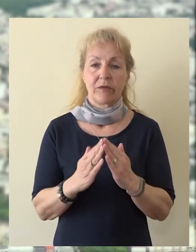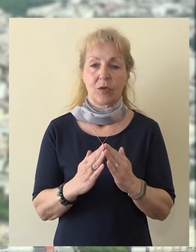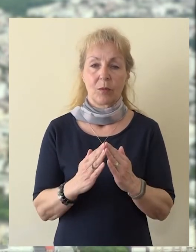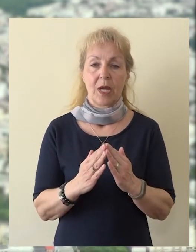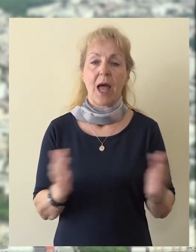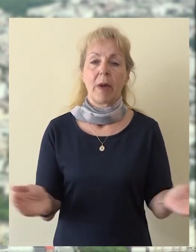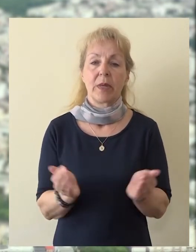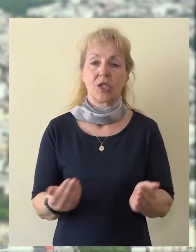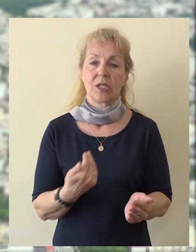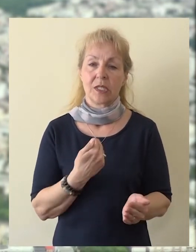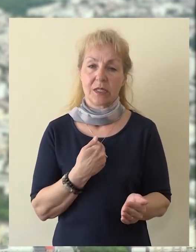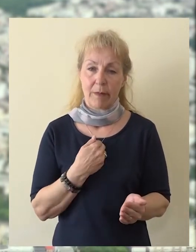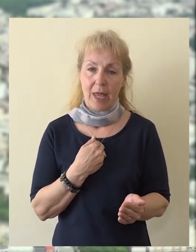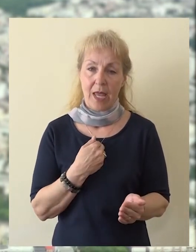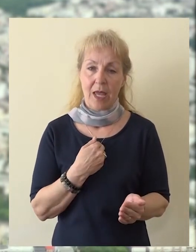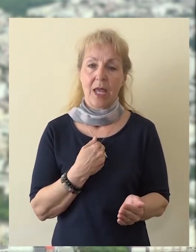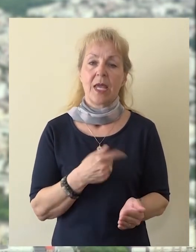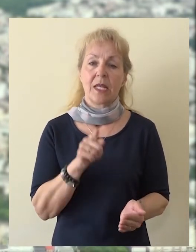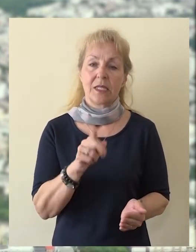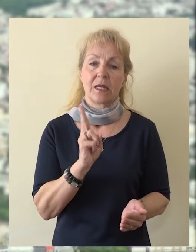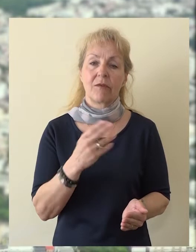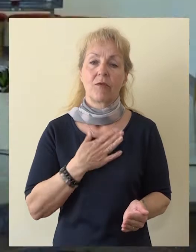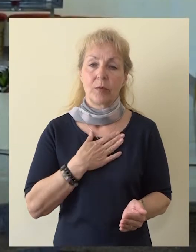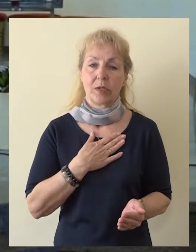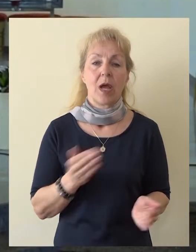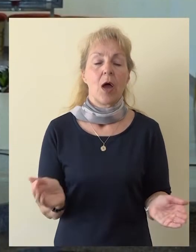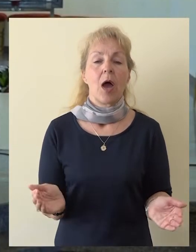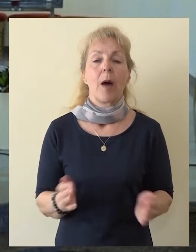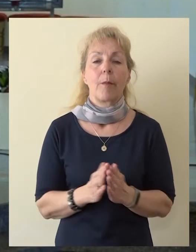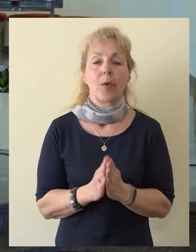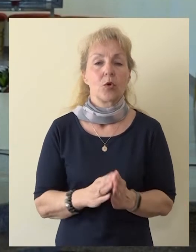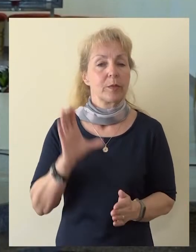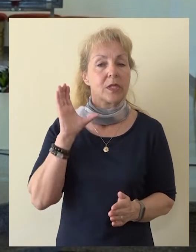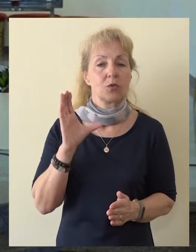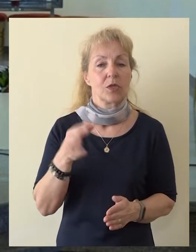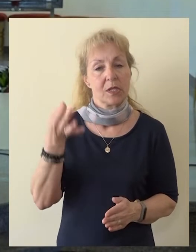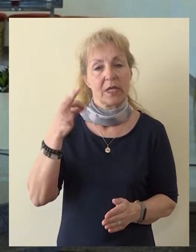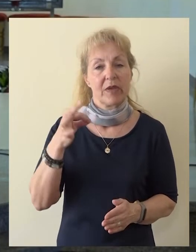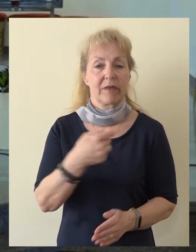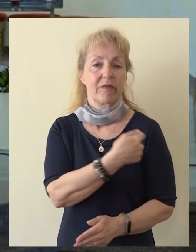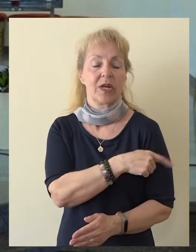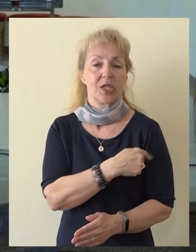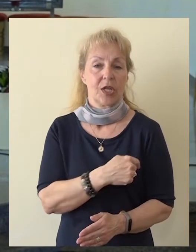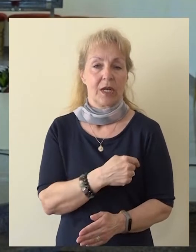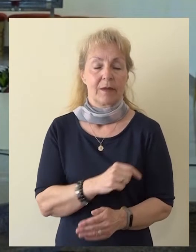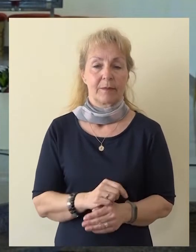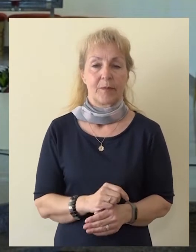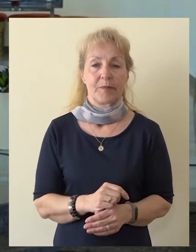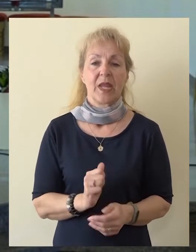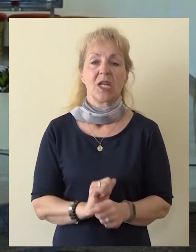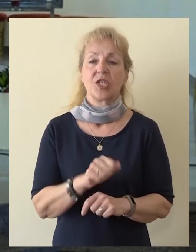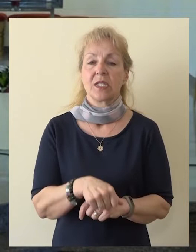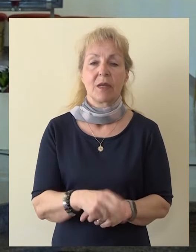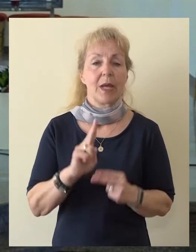залишайтеся вдома. Побережіть себе та тих, кого ви любите. Прошу також прислухатись до цих рекомендацій, цих порад,